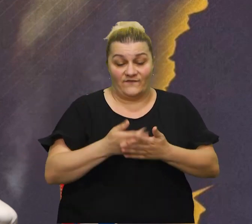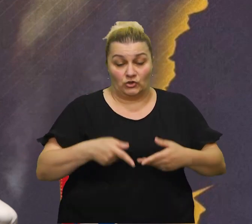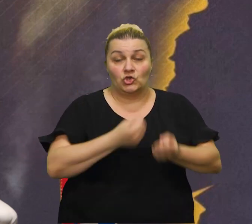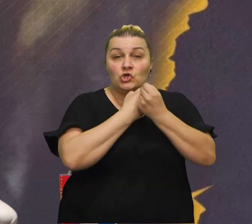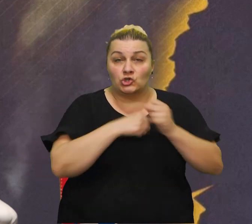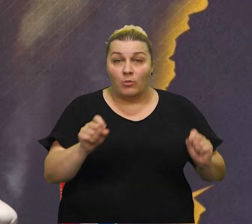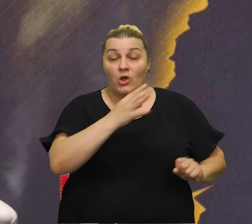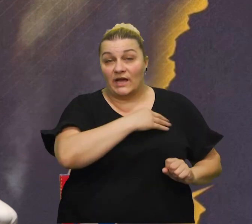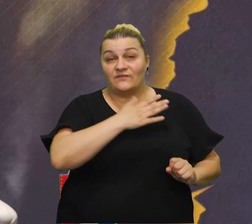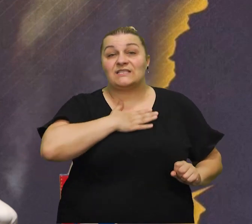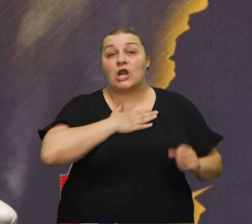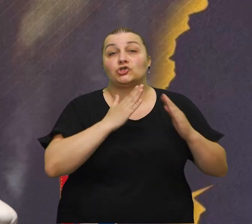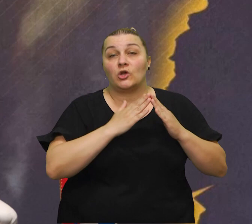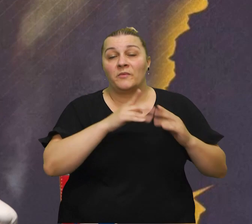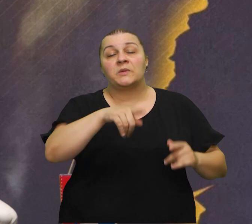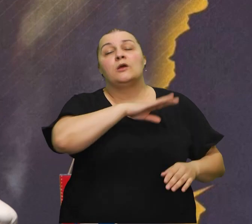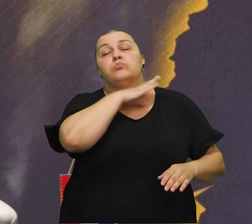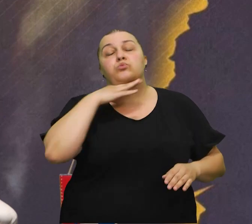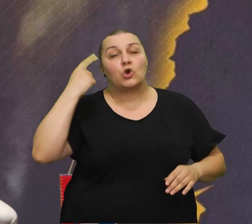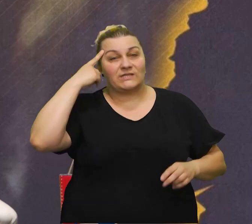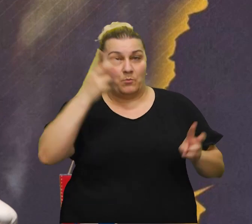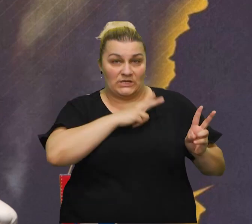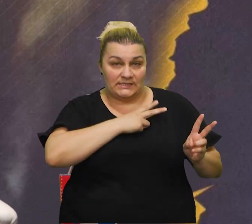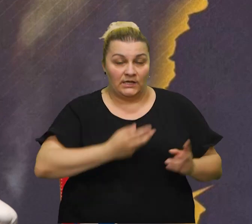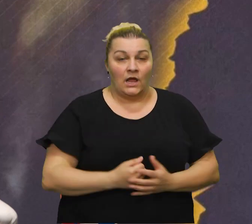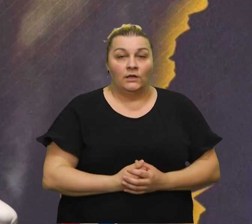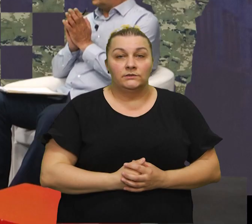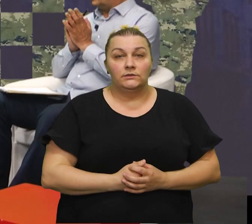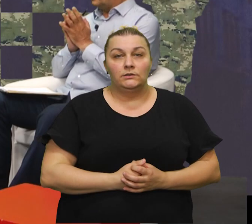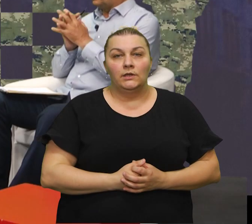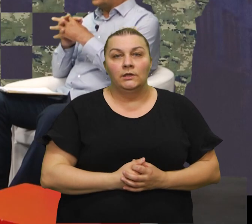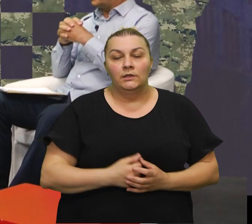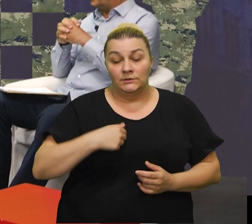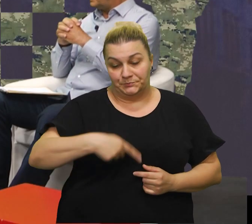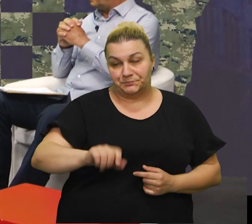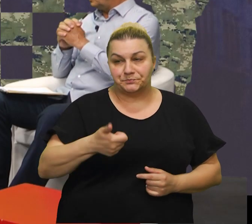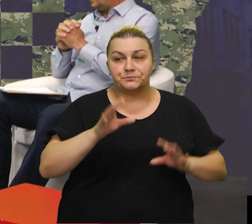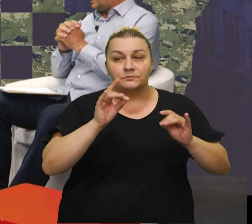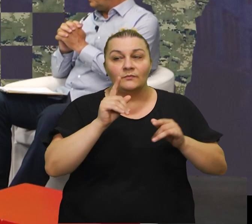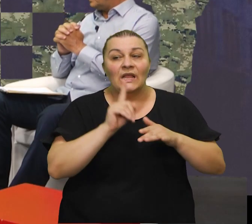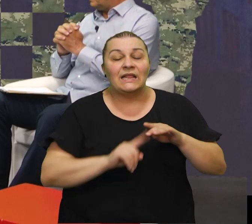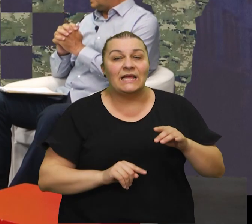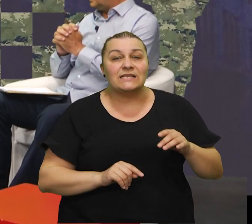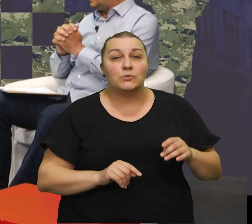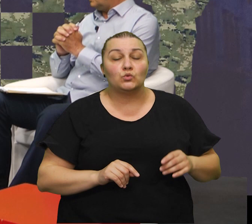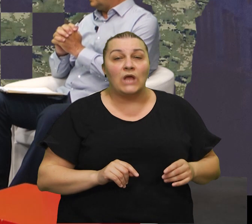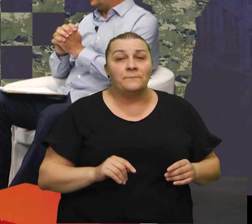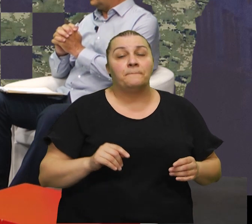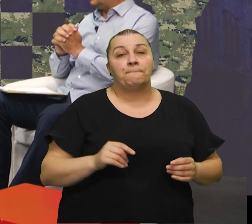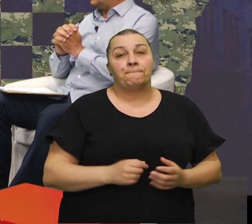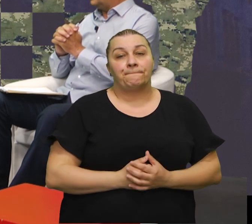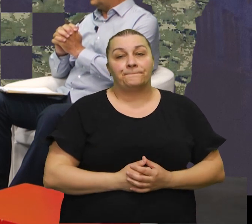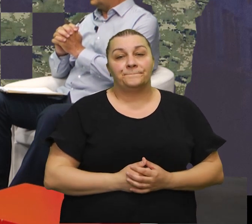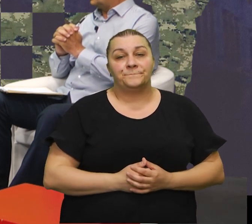slobodi mi znamo puno toga puno istine znamo ajmo mi sad Ivice u posljednji smo 10 minuta ajmo se vratiti na